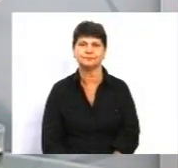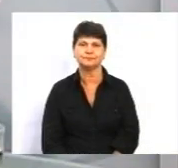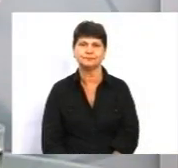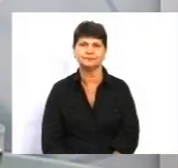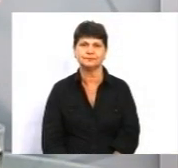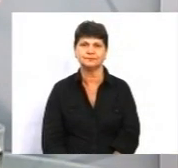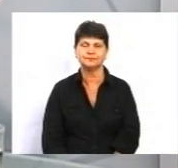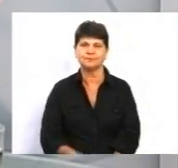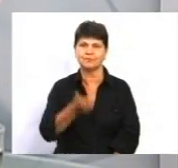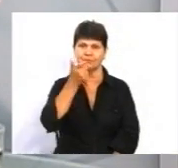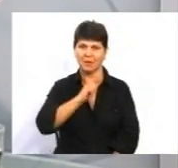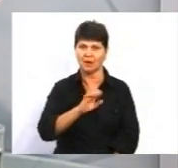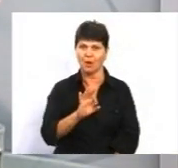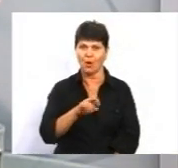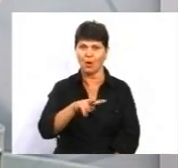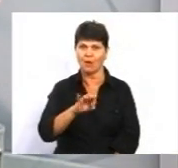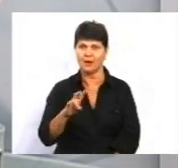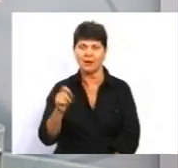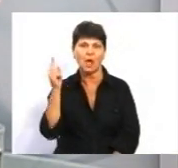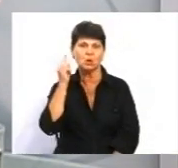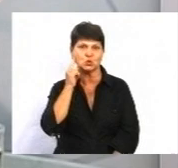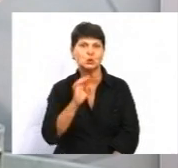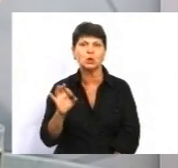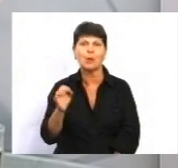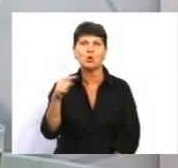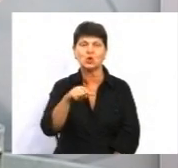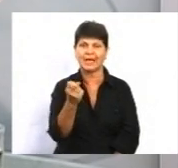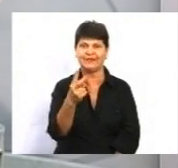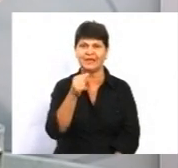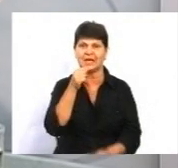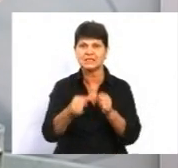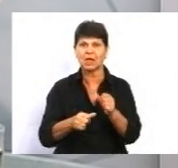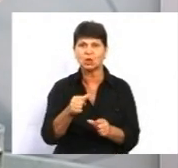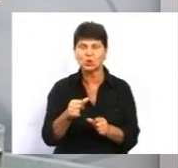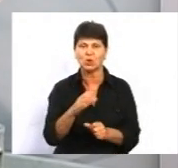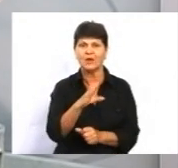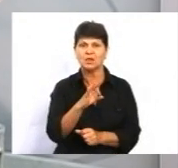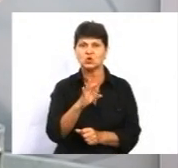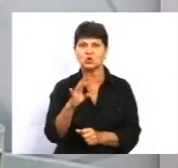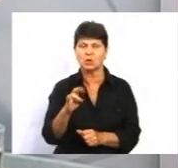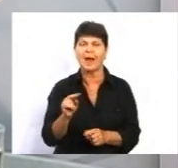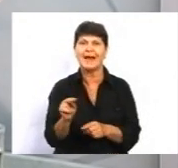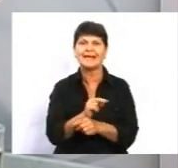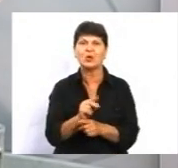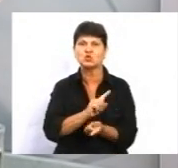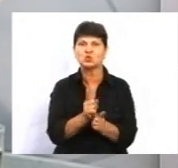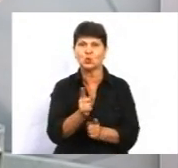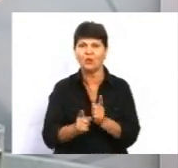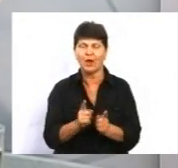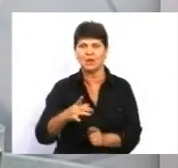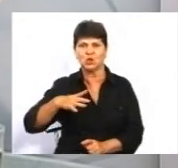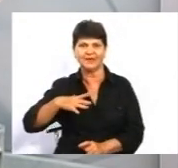Пані Олино, отже, чули про те, що 12 років школу в Сосунці реконструювали, довелося,